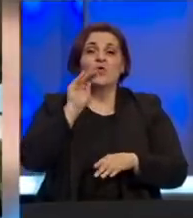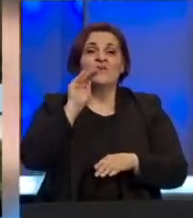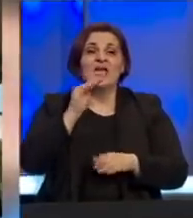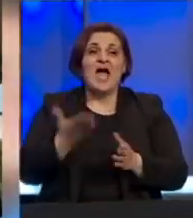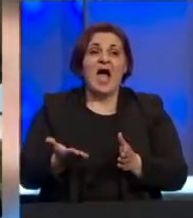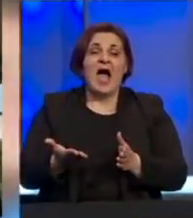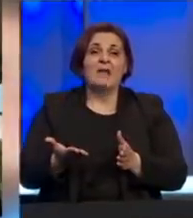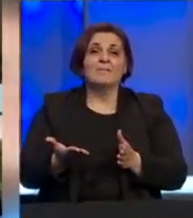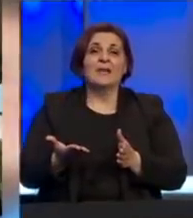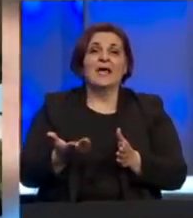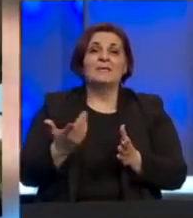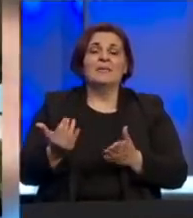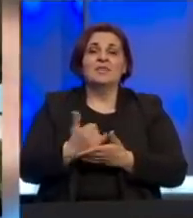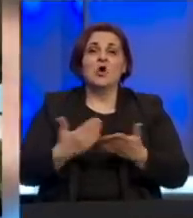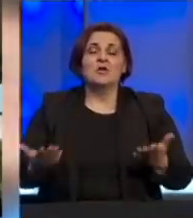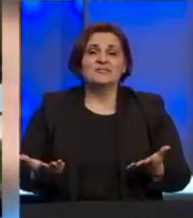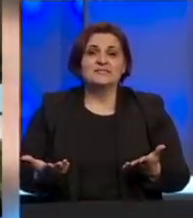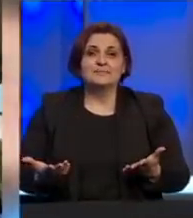da urodi plodom jer